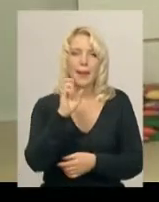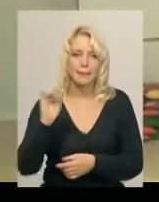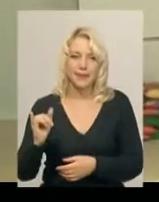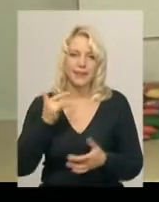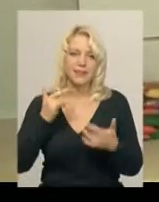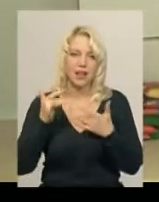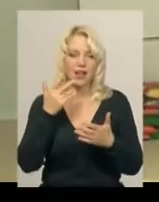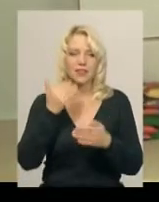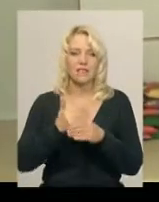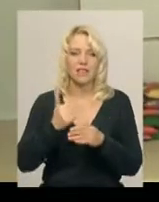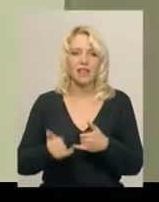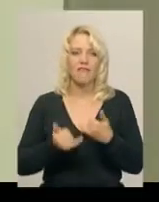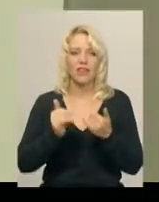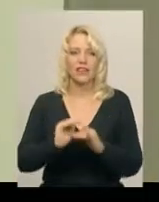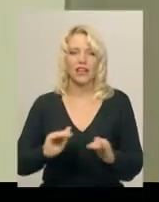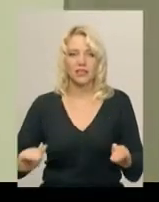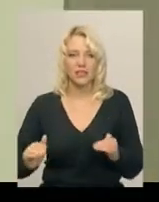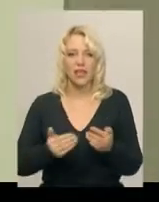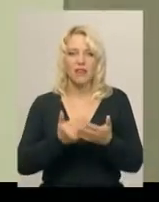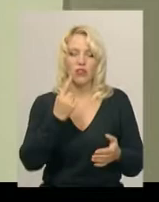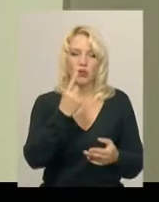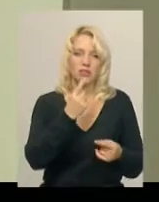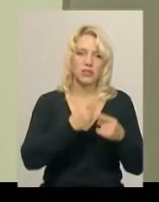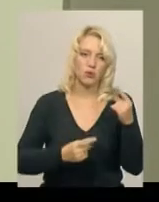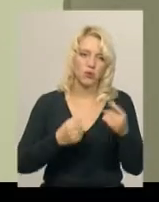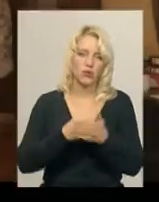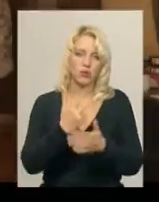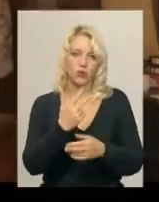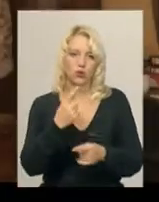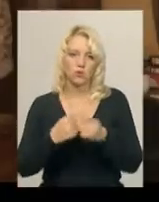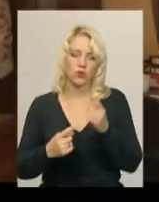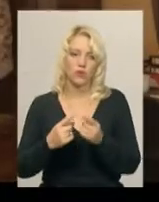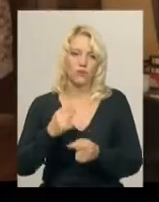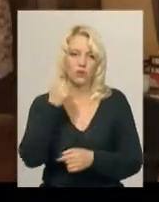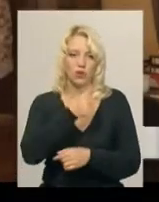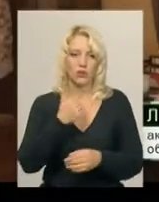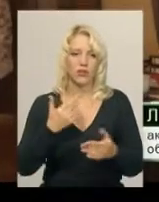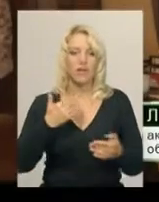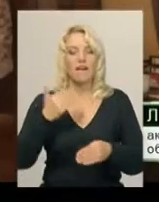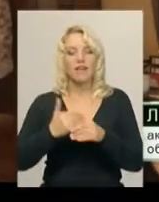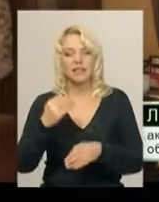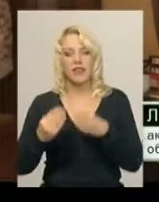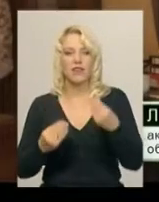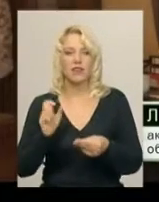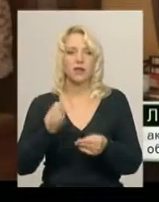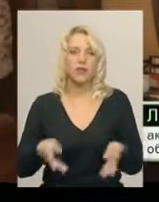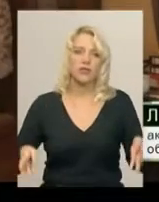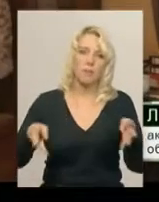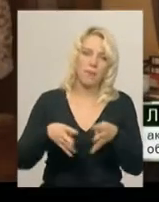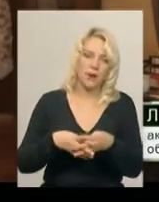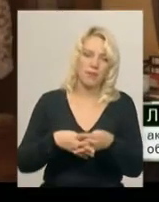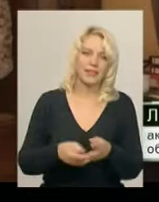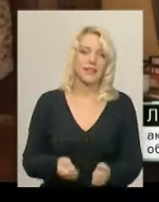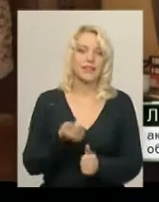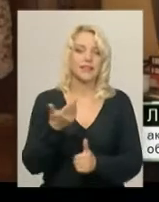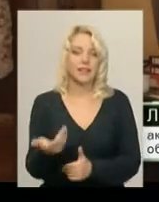показуватимуть для глядачів віком від один з половиною до трьох з половиною років. Вистава гра, то там може переплітатись декілька